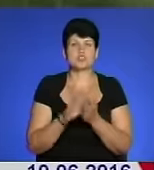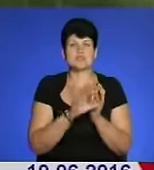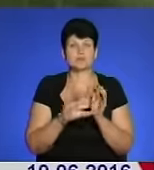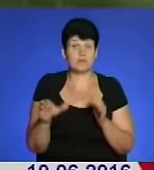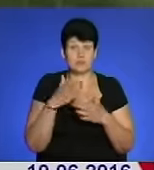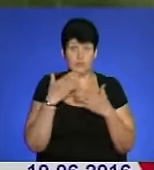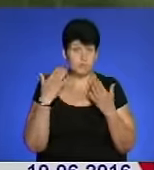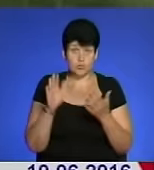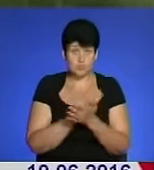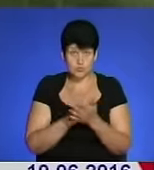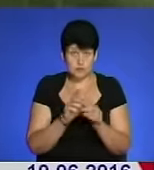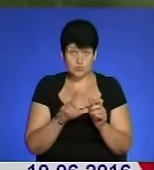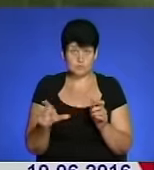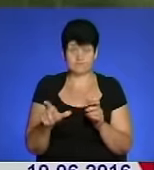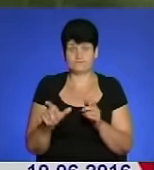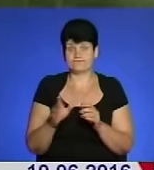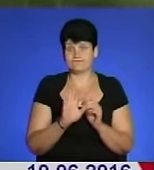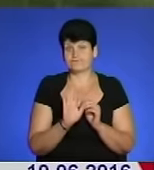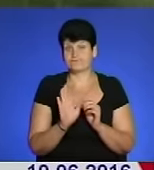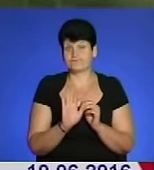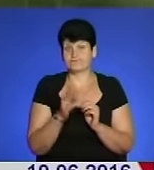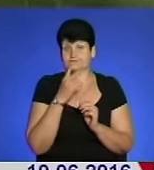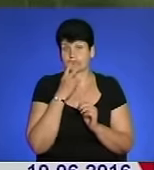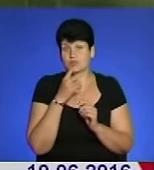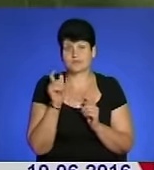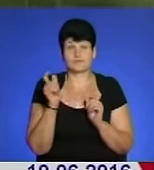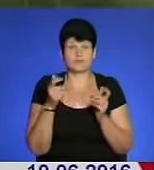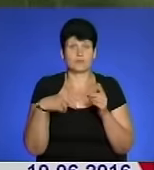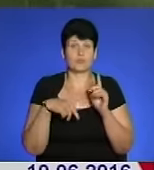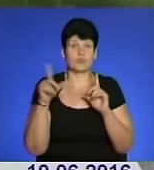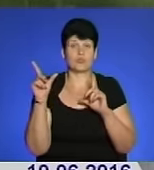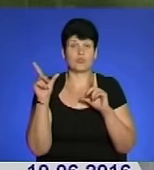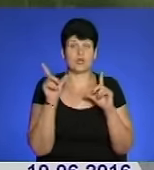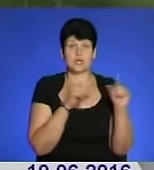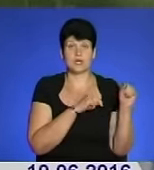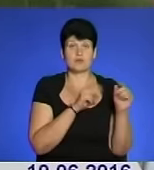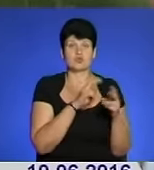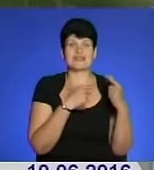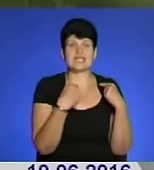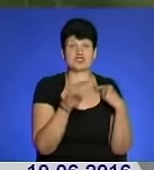Немає очисних споруд, інвестор покрутив носом, подивився лівоправу і поїхав шукати друге місце.